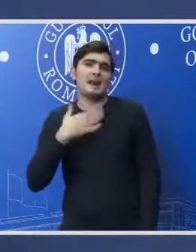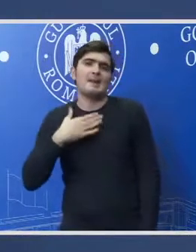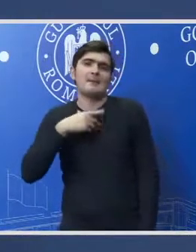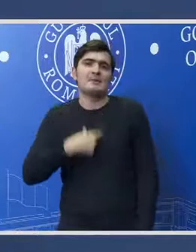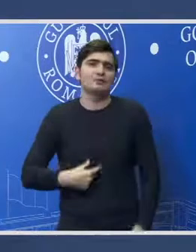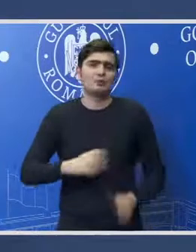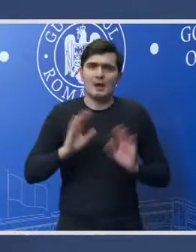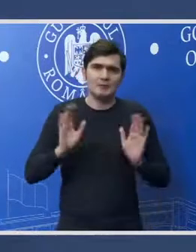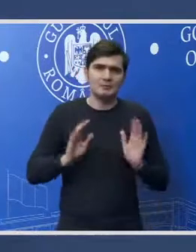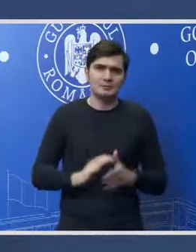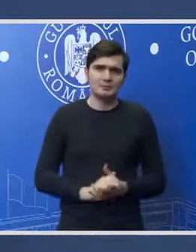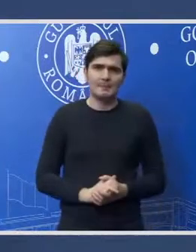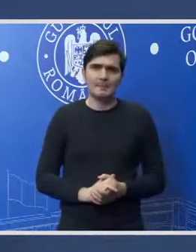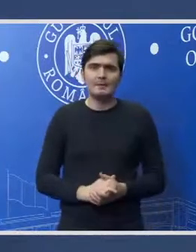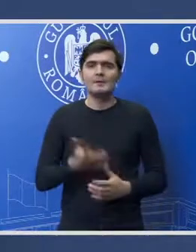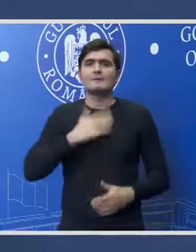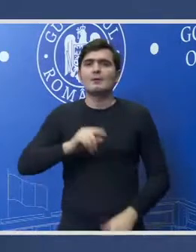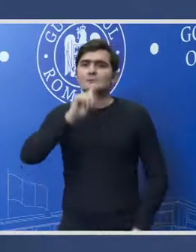la guvernul României.